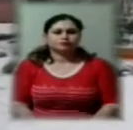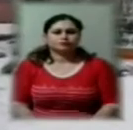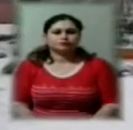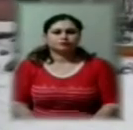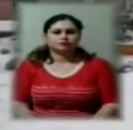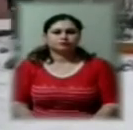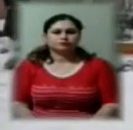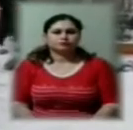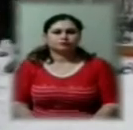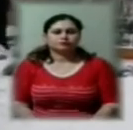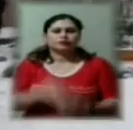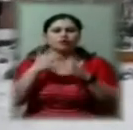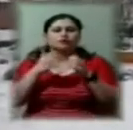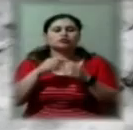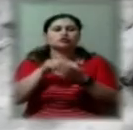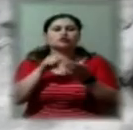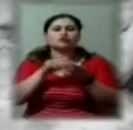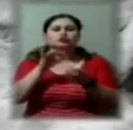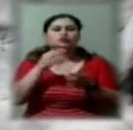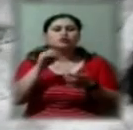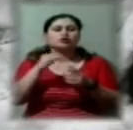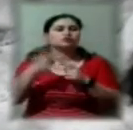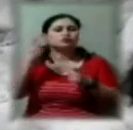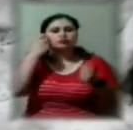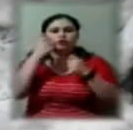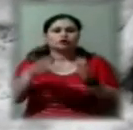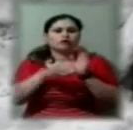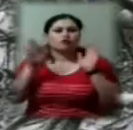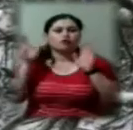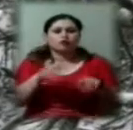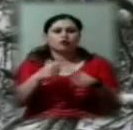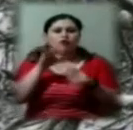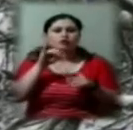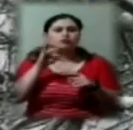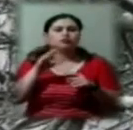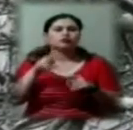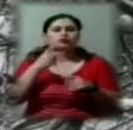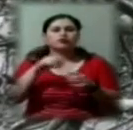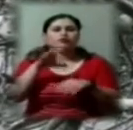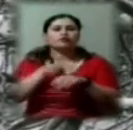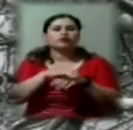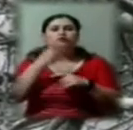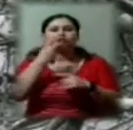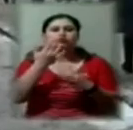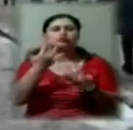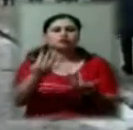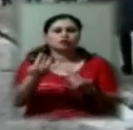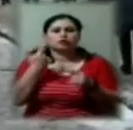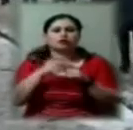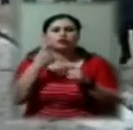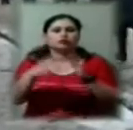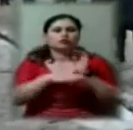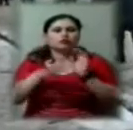Херсонці діляться у соцмережах інформацією про оповалені дерева. Кореспонденти Суспільного зафільмували кілька. Одне з дерев впало на